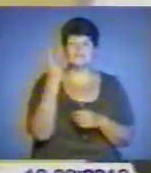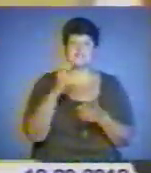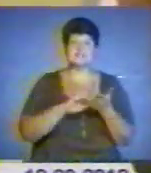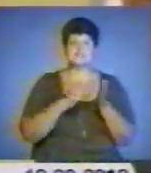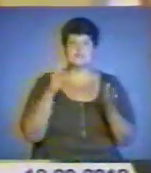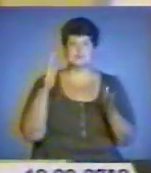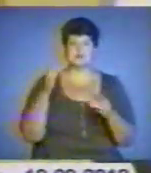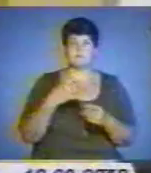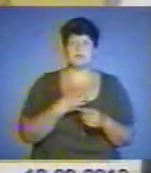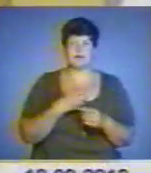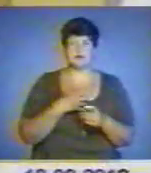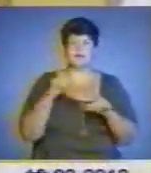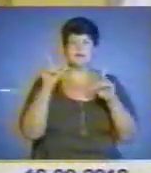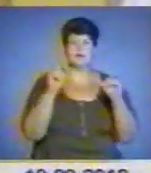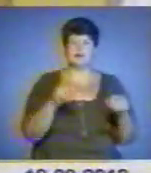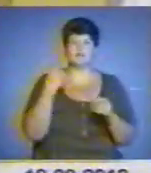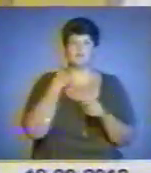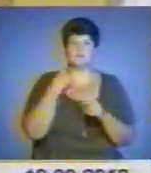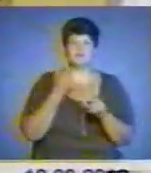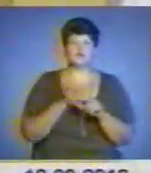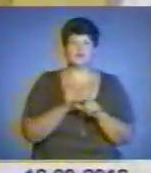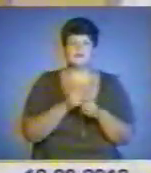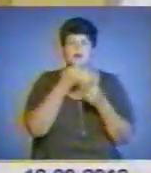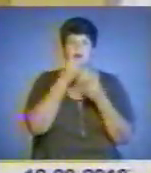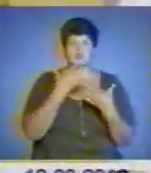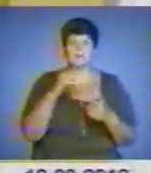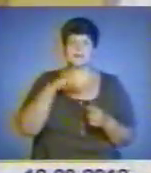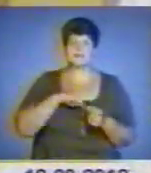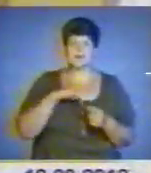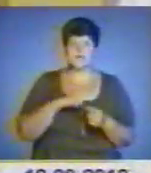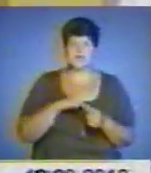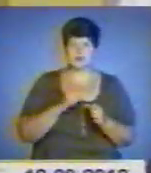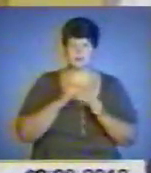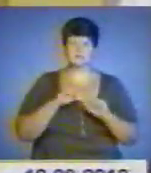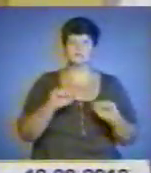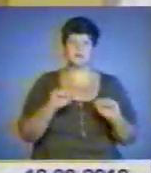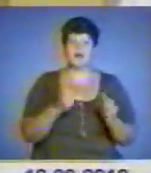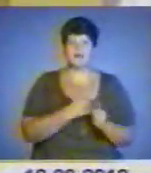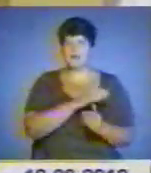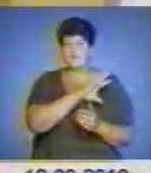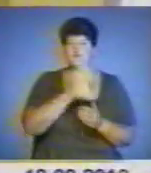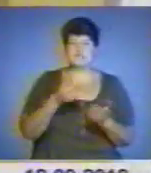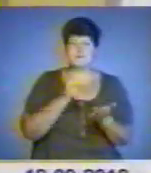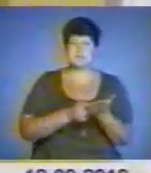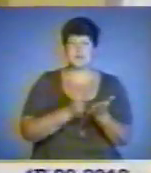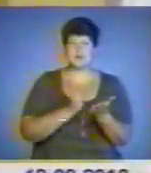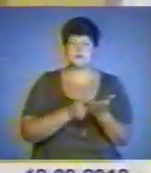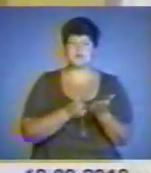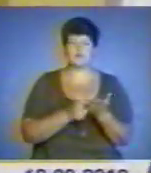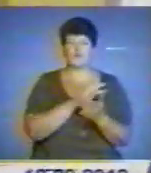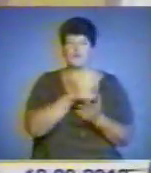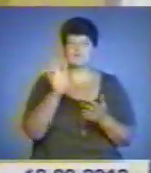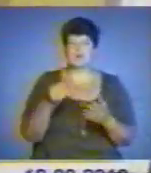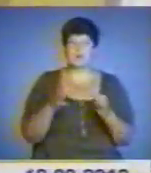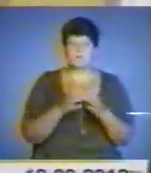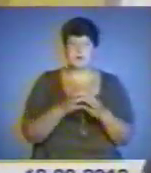в Лондон з дуже хорошим настроєнням, з дуже боєвим настроєнням. Хотіли всім доказати, вся команда, говорю за всю